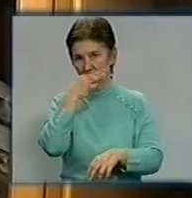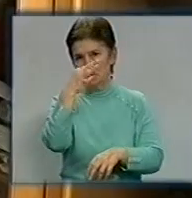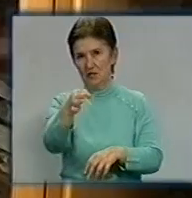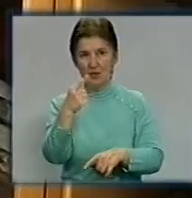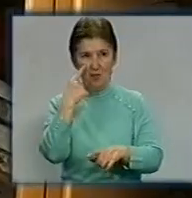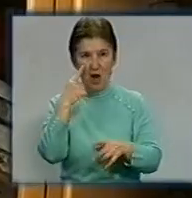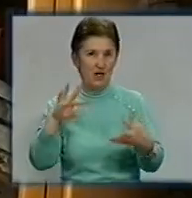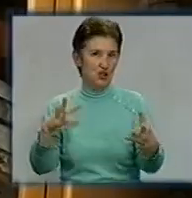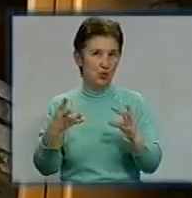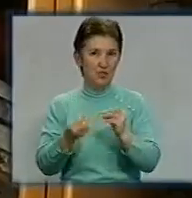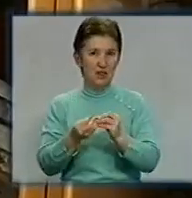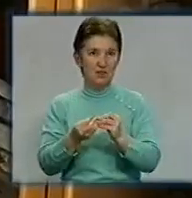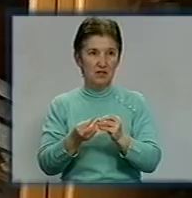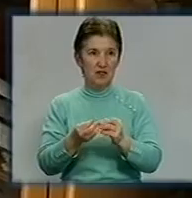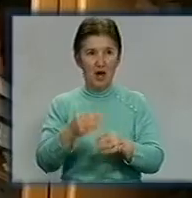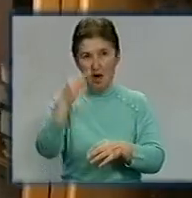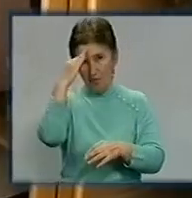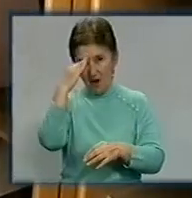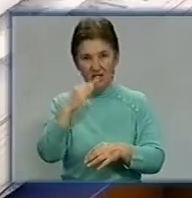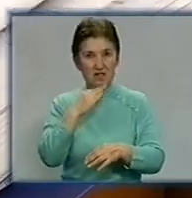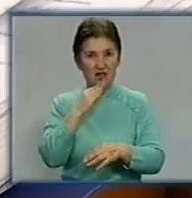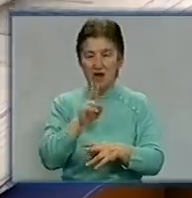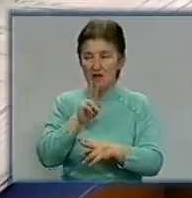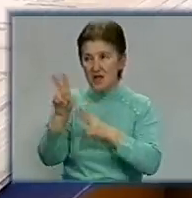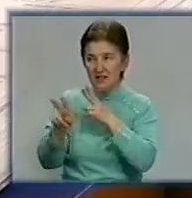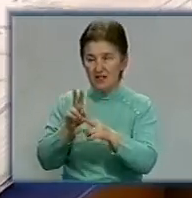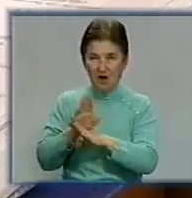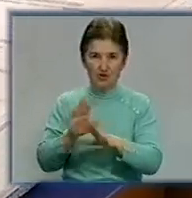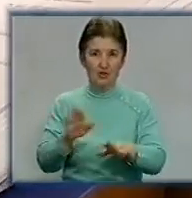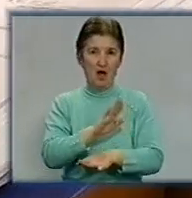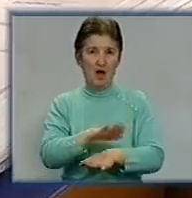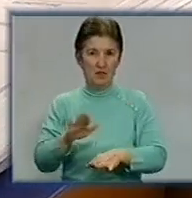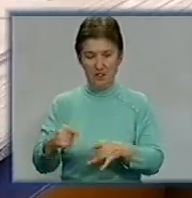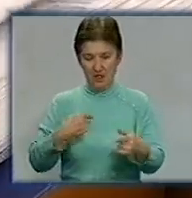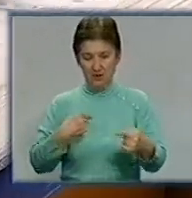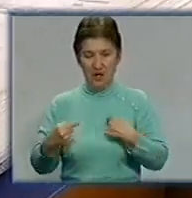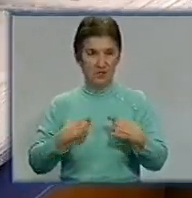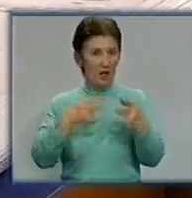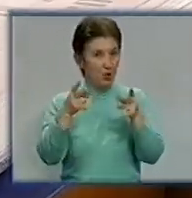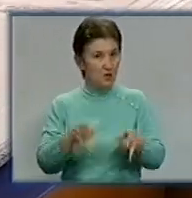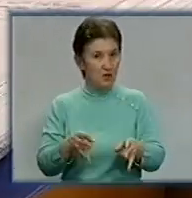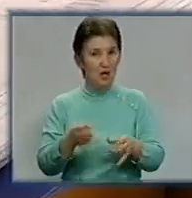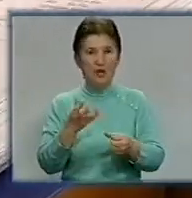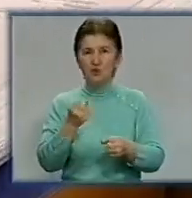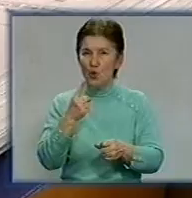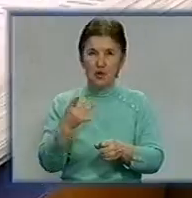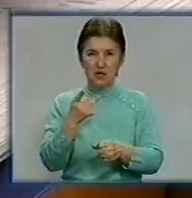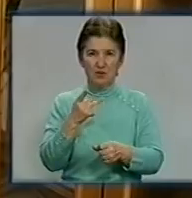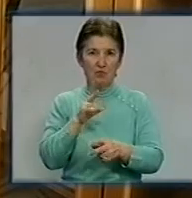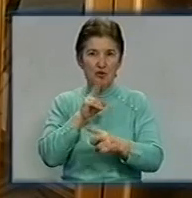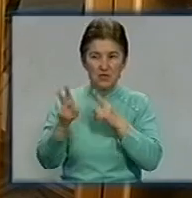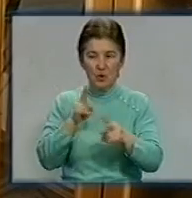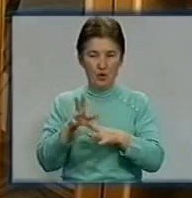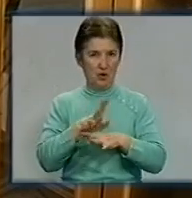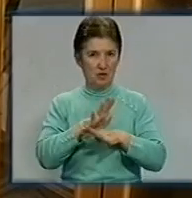Діти страждають, а батьки не скаржаться. В управління прав захисту споживачів скарг на якість дитячих підгузків ще жодного разу не надходило.